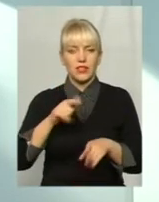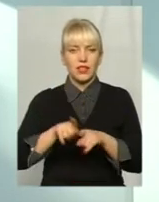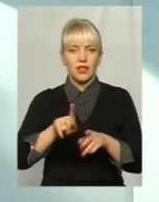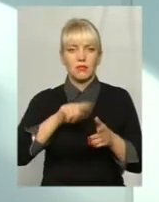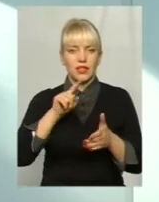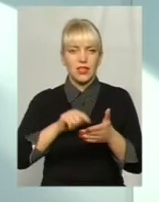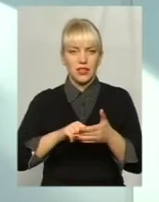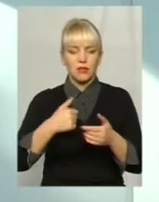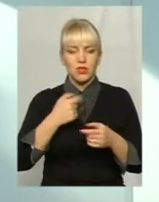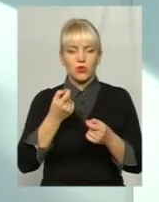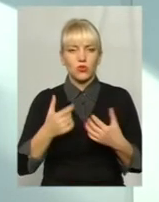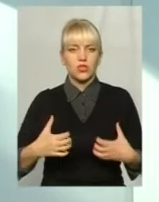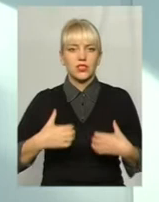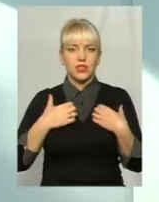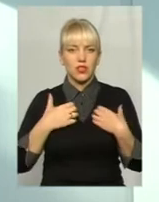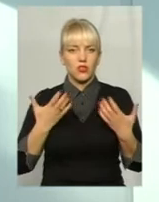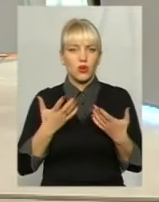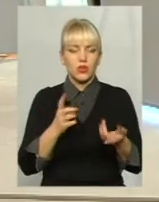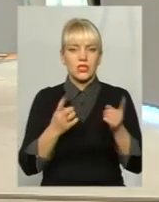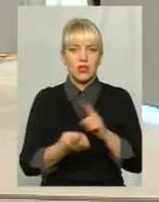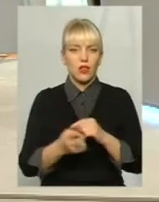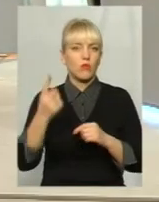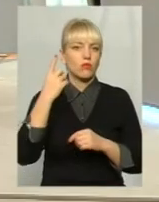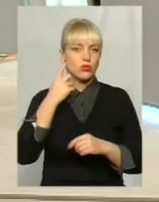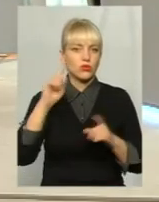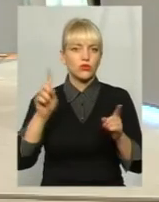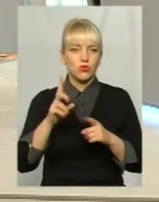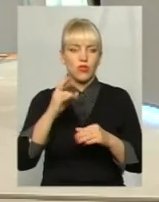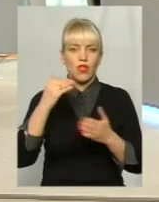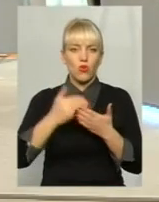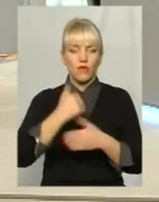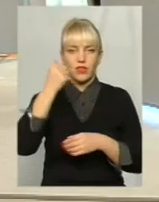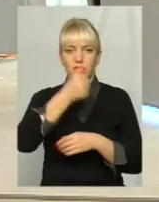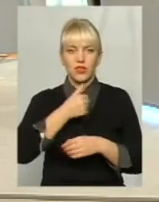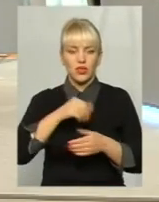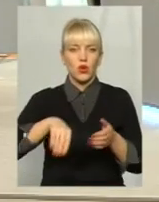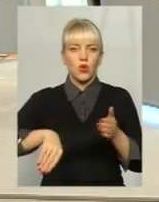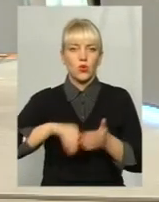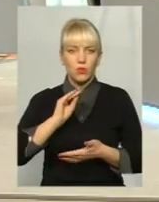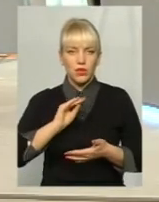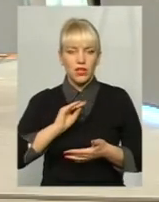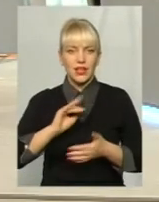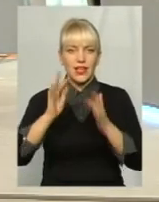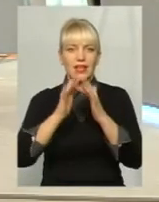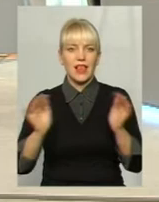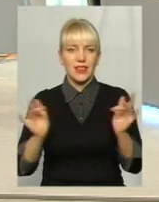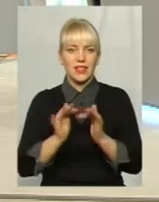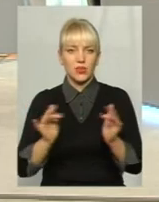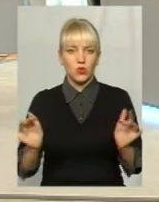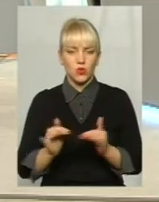таке, трошки мені страшно якось стало. Почув, що на Новий рік купили, значить, ялинку.